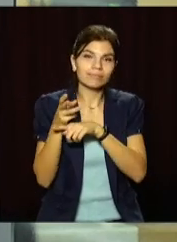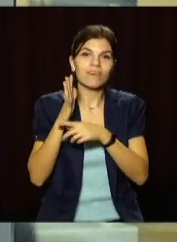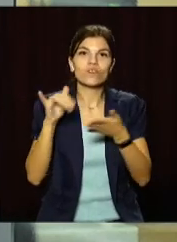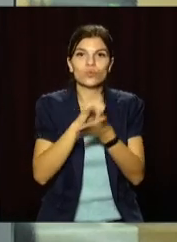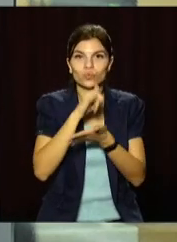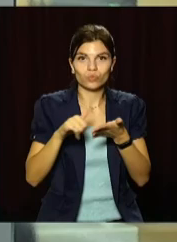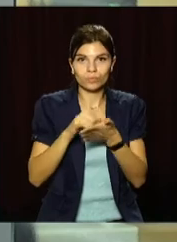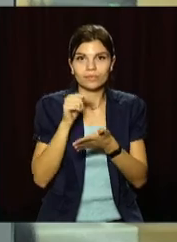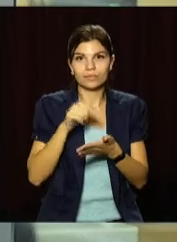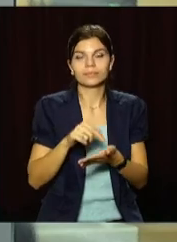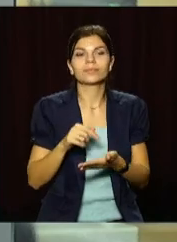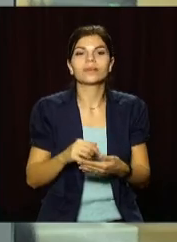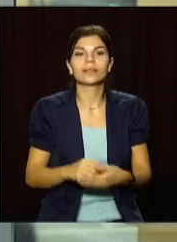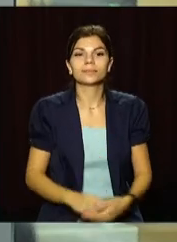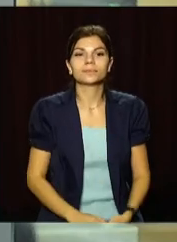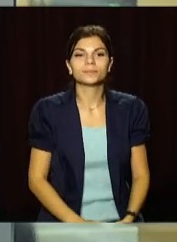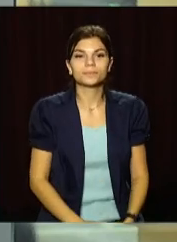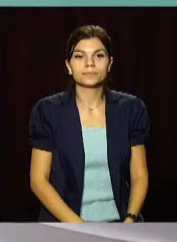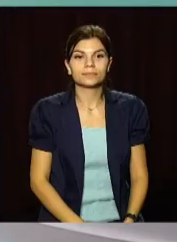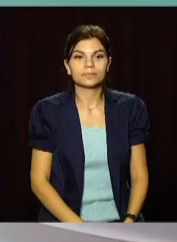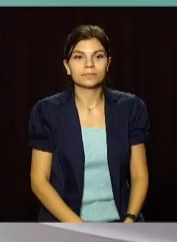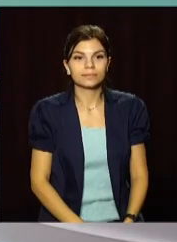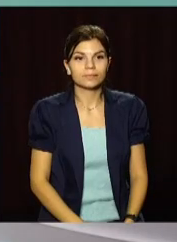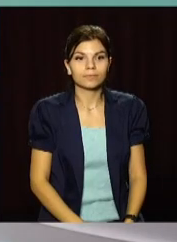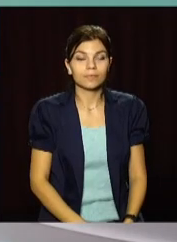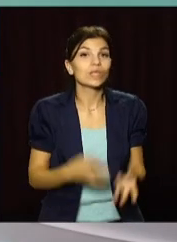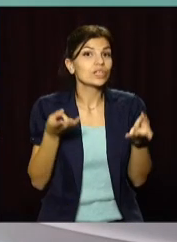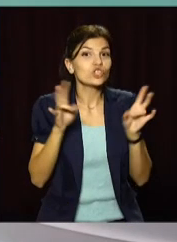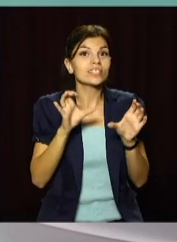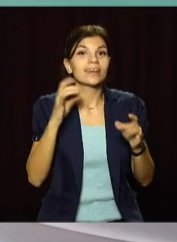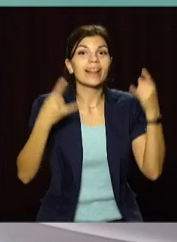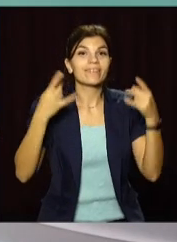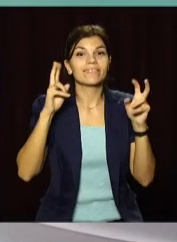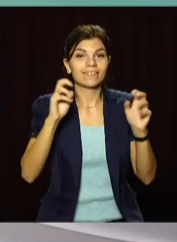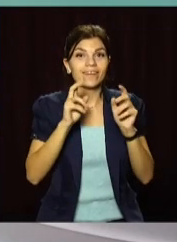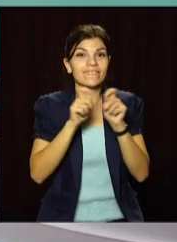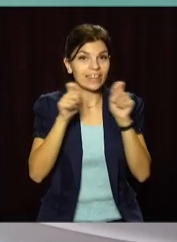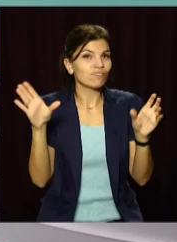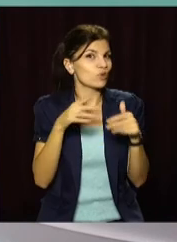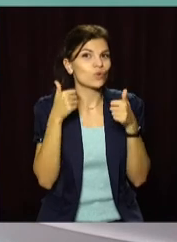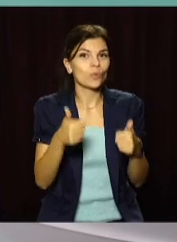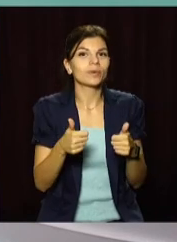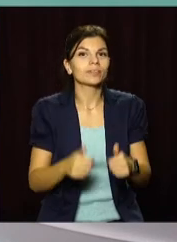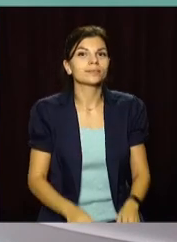соціальних мережах та на нашому ютуб-каналі. Залишайтеся з відкритим і на все добре!